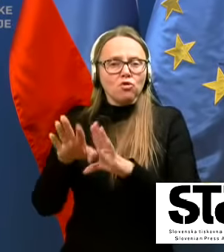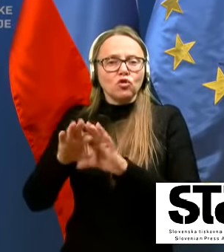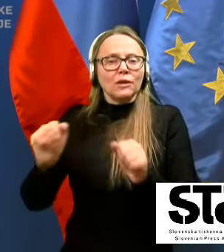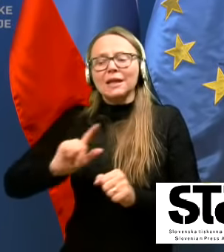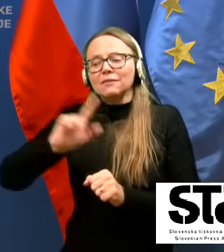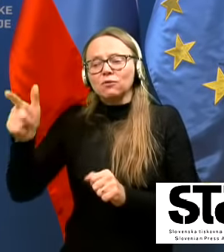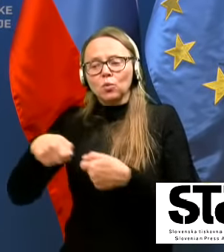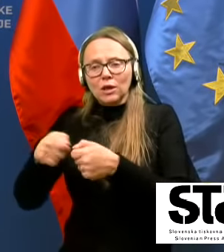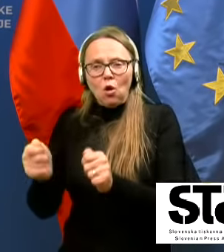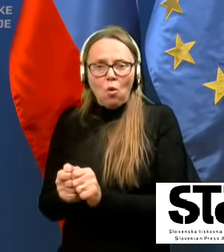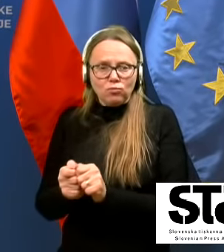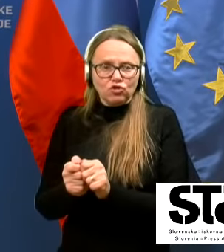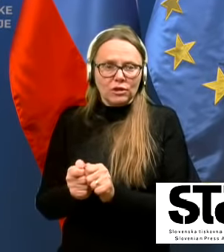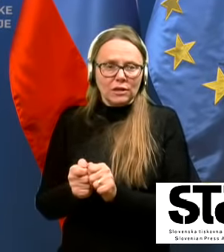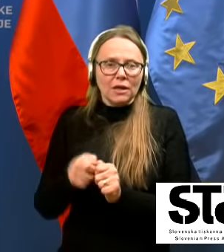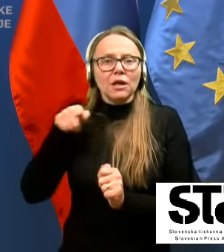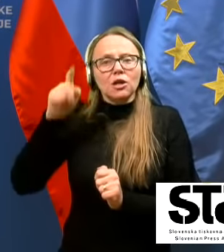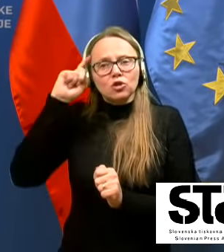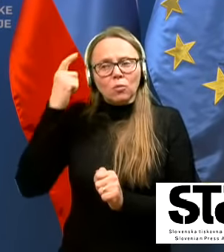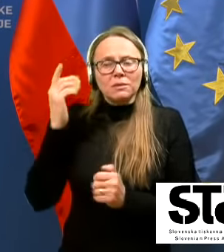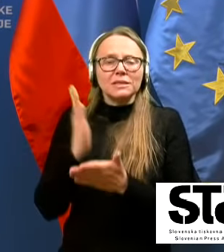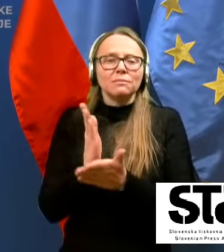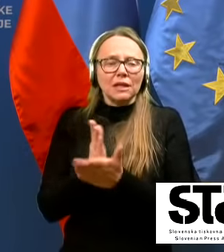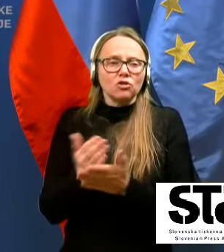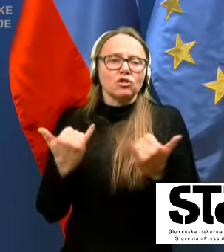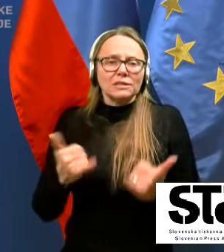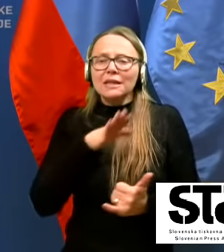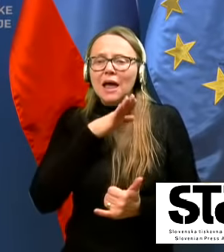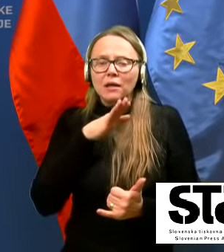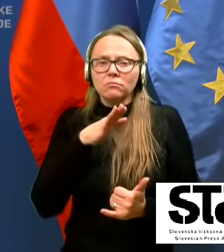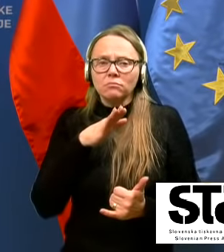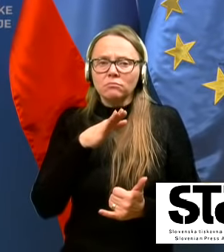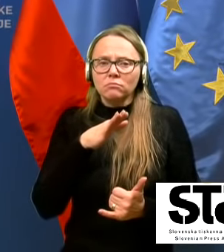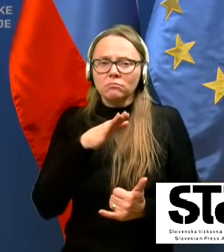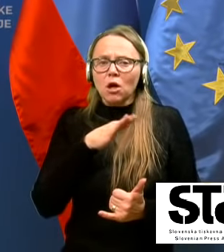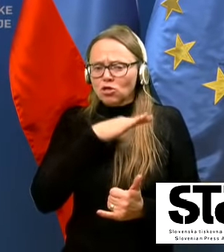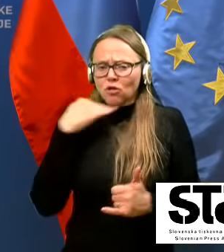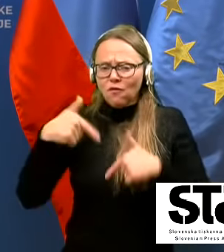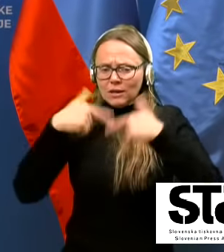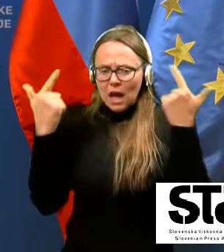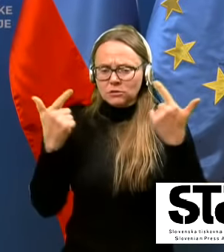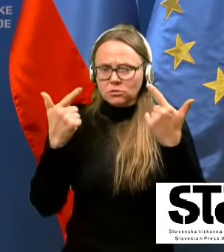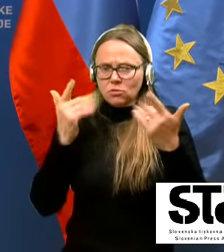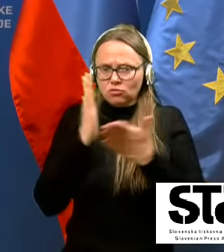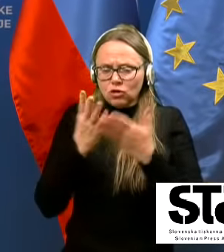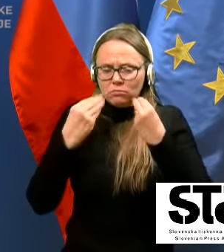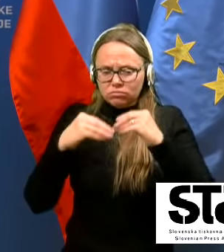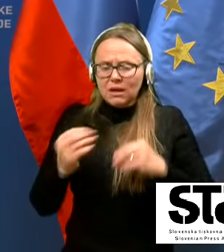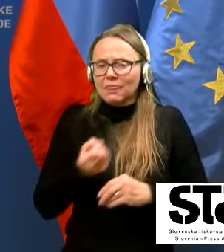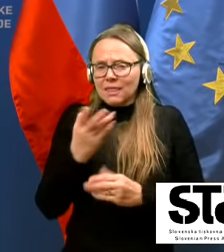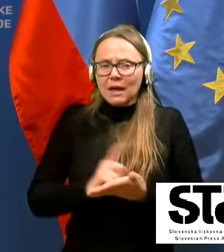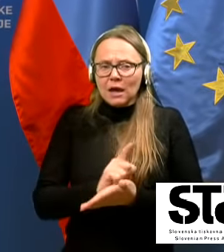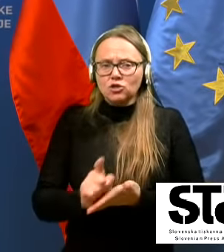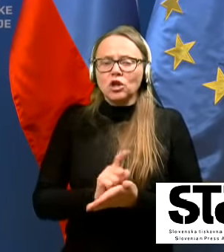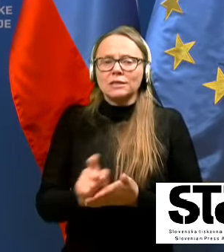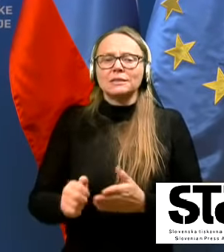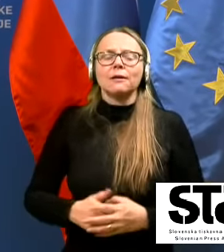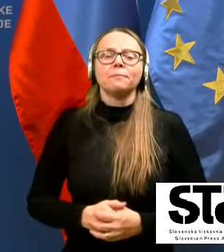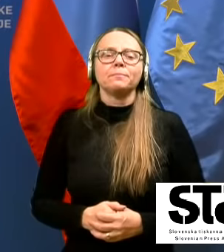v drugi občini, kar je, mislim, da je zdaj že kar dovolj prezentno in dovolj jasno že nekaj časa.